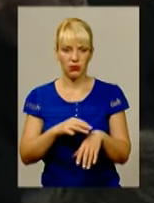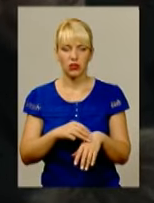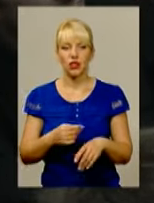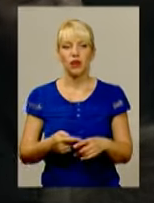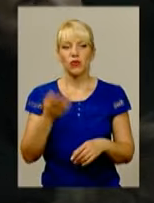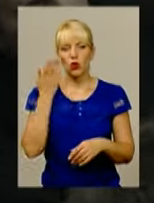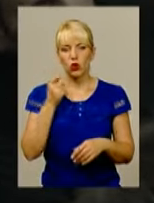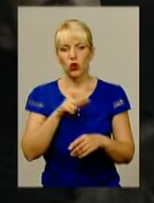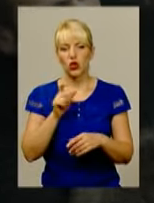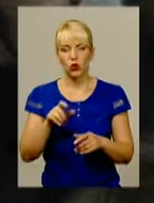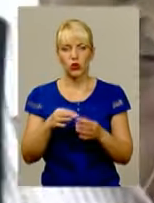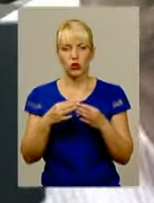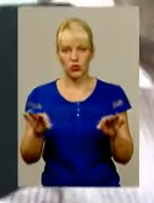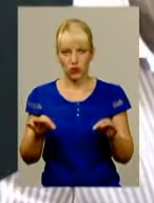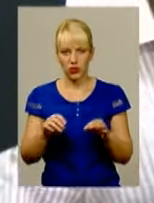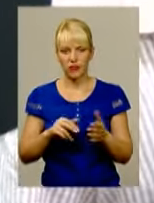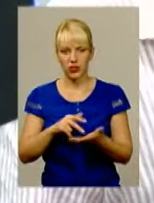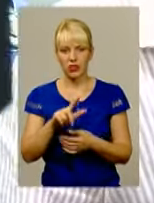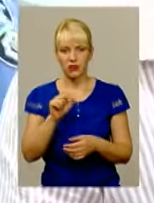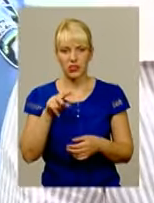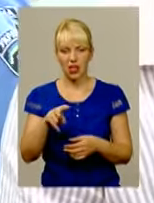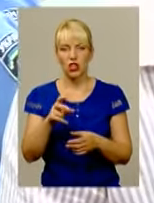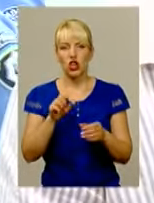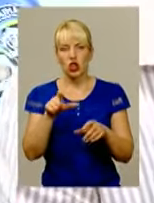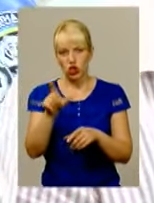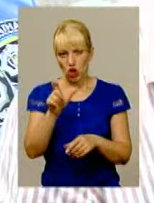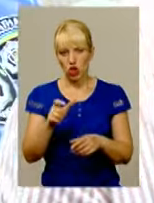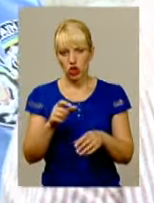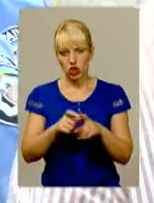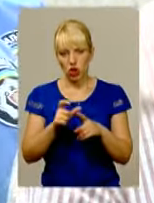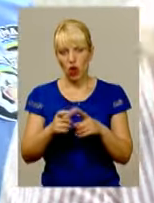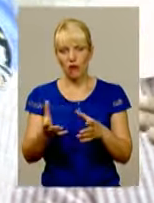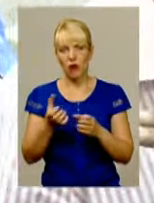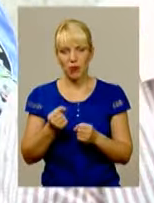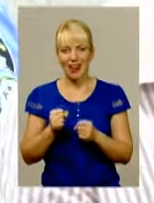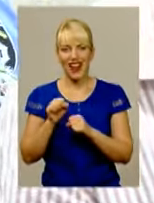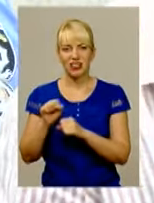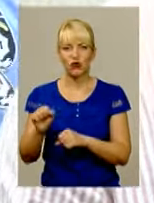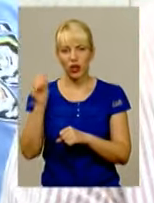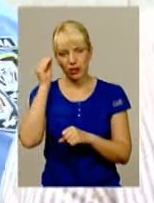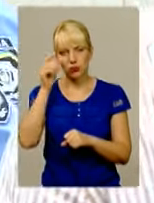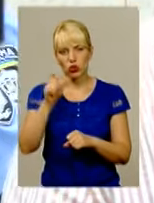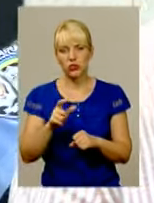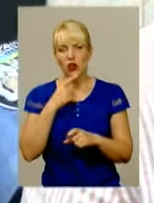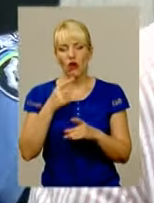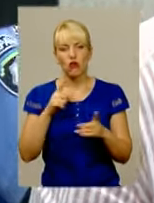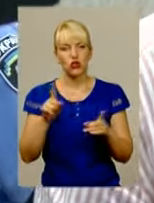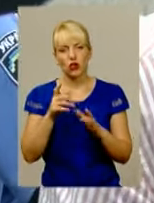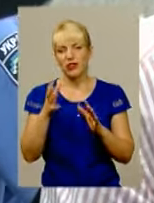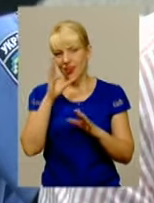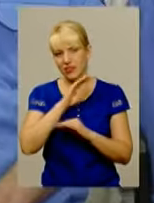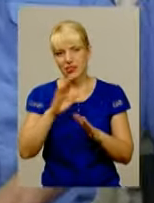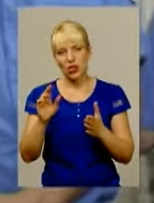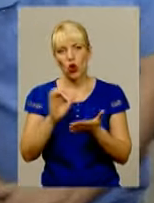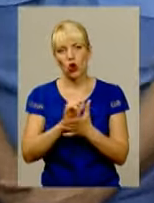дозволяють увійти до зали, слово бере адвокат підозрюваного. Він заявляє, що не встиг ознайомитися із матеріалами клопотання слідчого про обрання